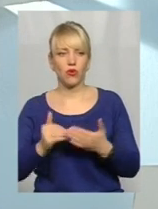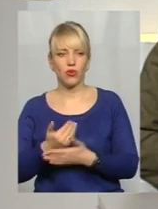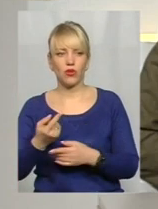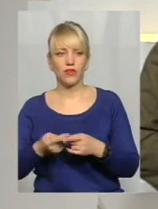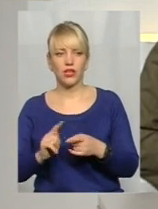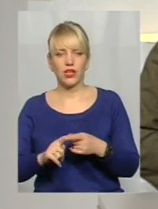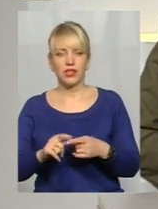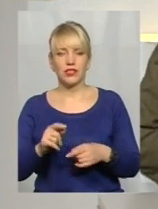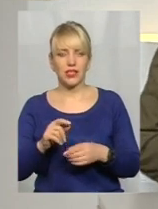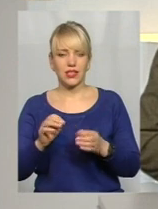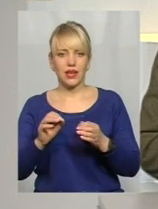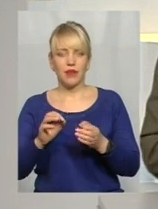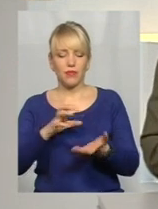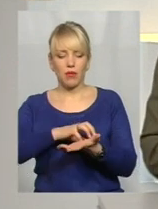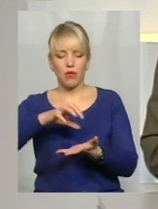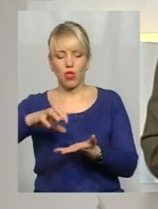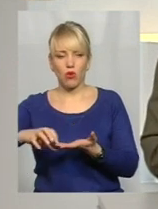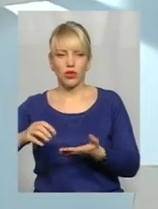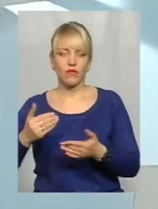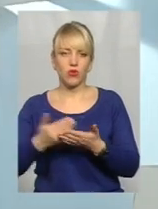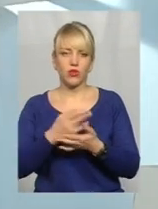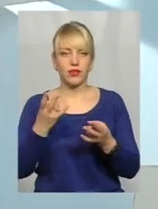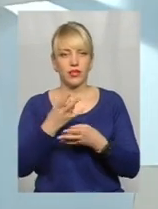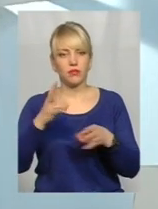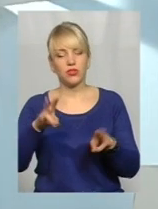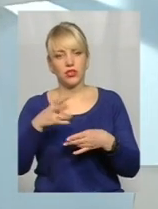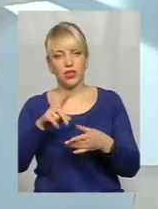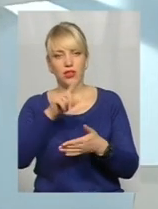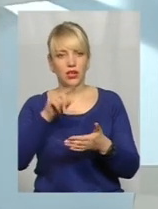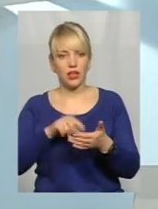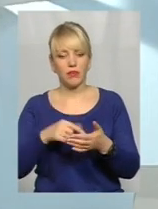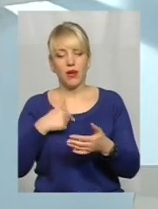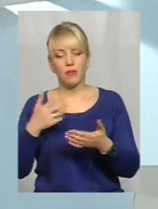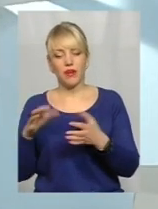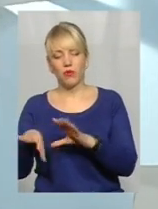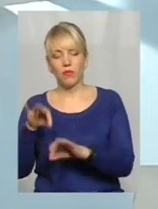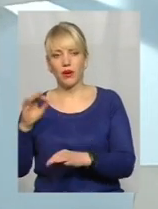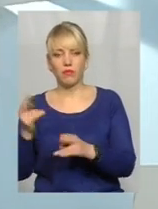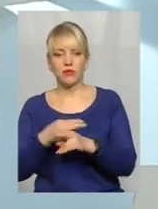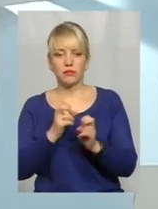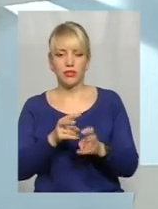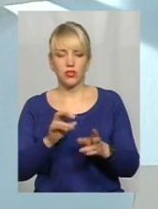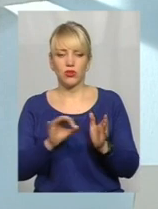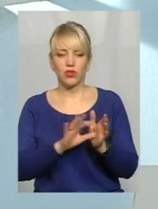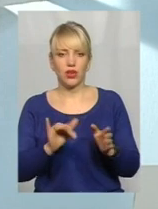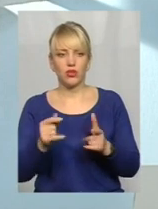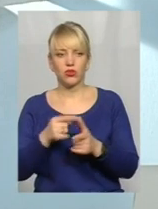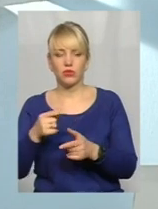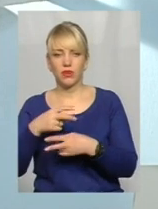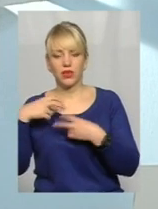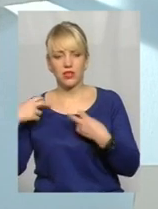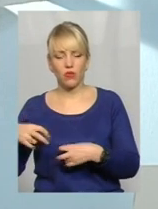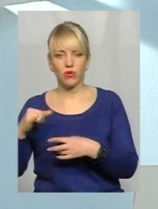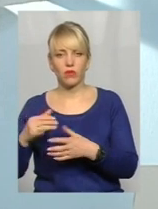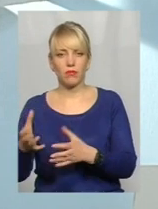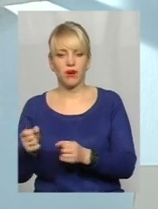реакторів, блоків, то чи треба, чи не треба воно. Ми робимо, обираємо безпечну енергетику, чи ми ризикуємо і обираємо дешеву енергетику. Тобто